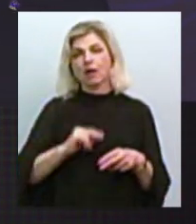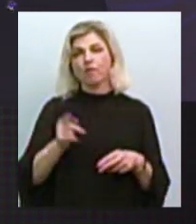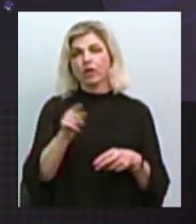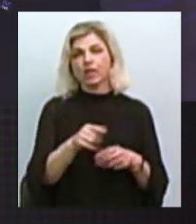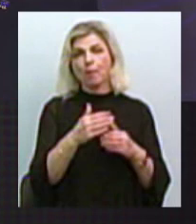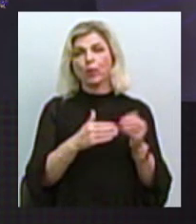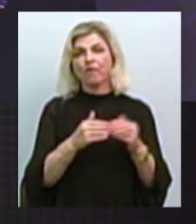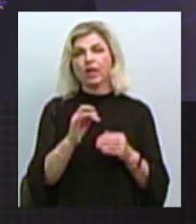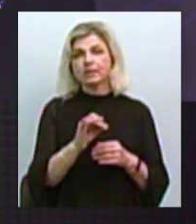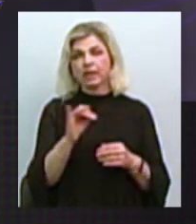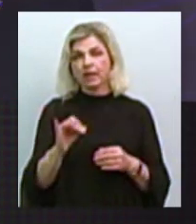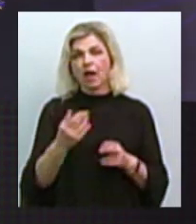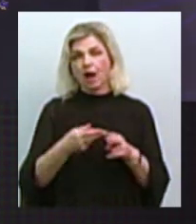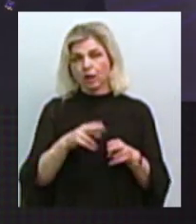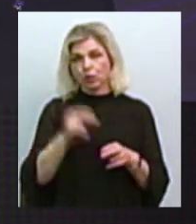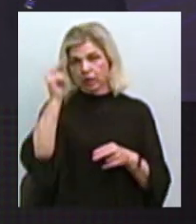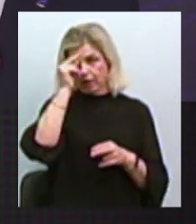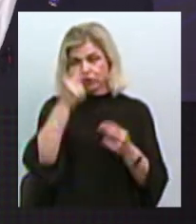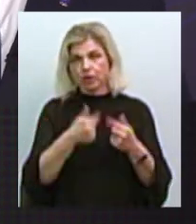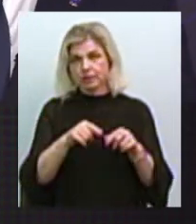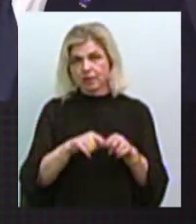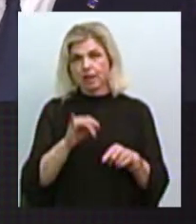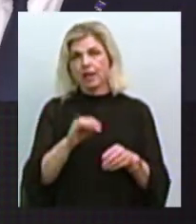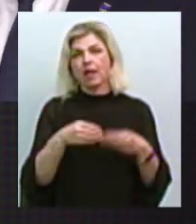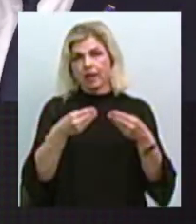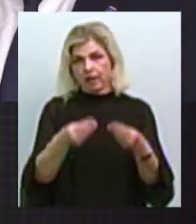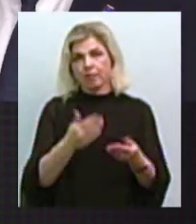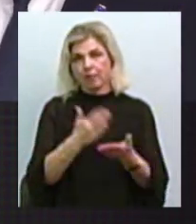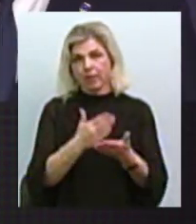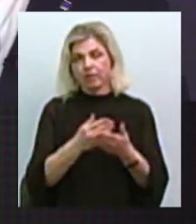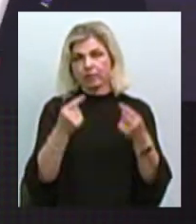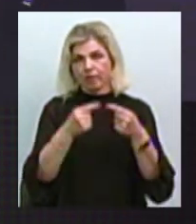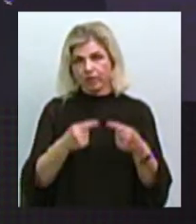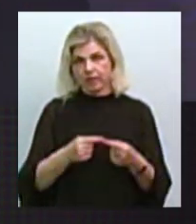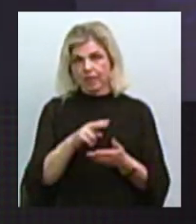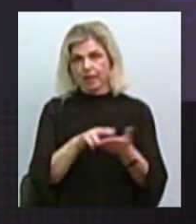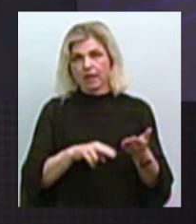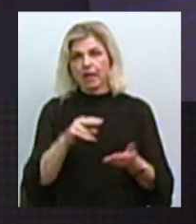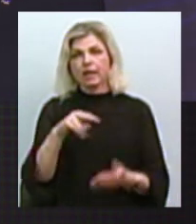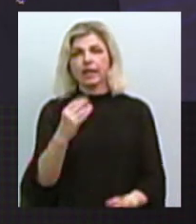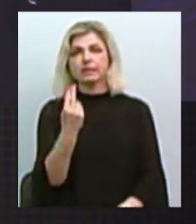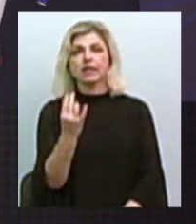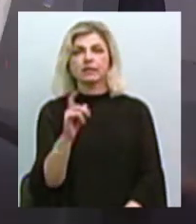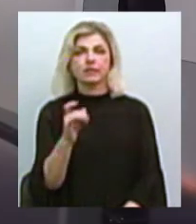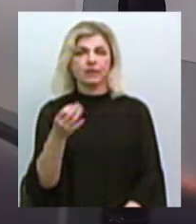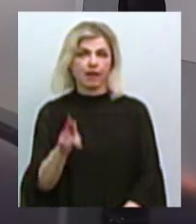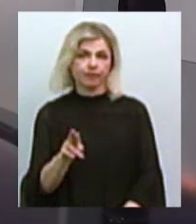які на сьогодні цей навчальний заклад пройшов і має відповідні ліцензії. Дякую. Ще на питання?